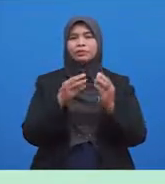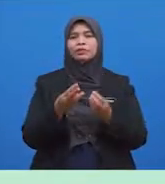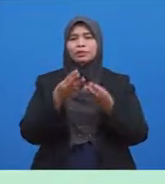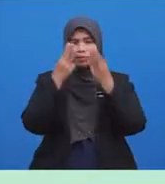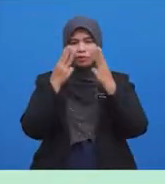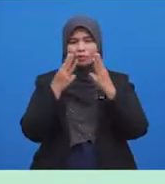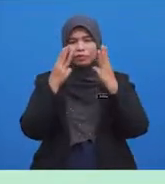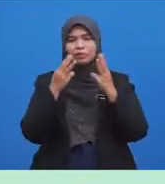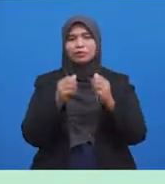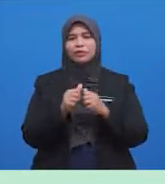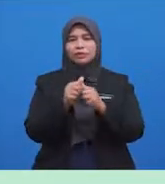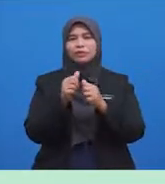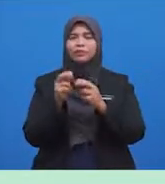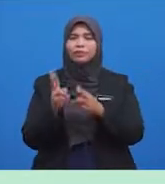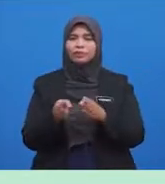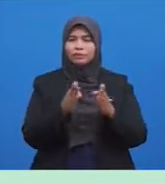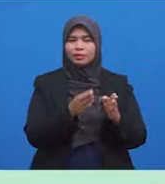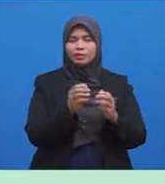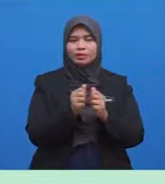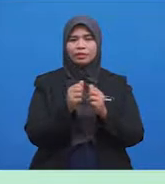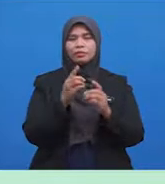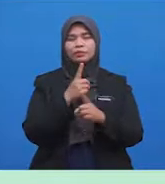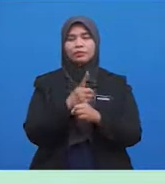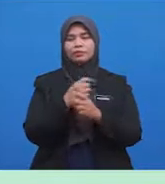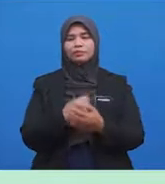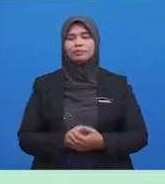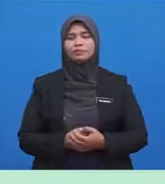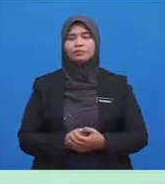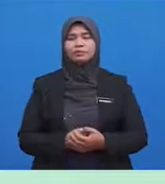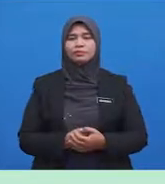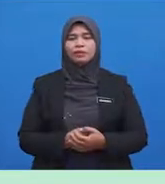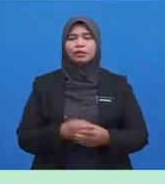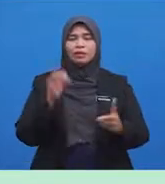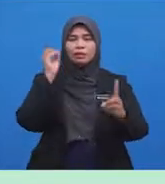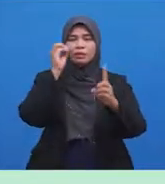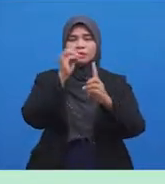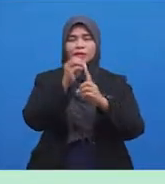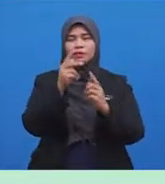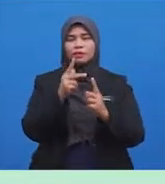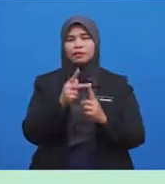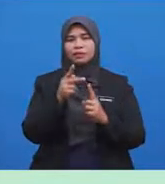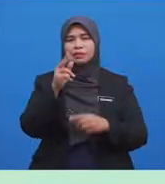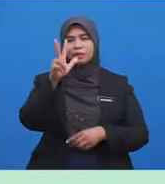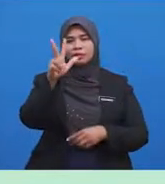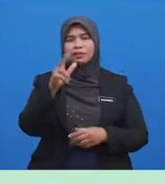mengikut urutan dengan betul. Objektif yang ketiga,